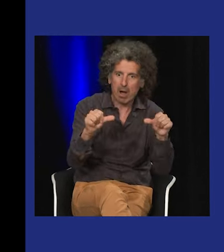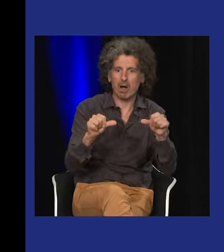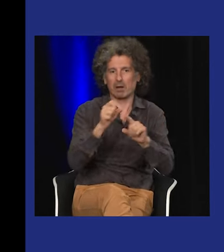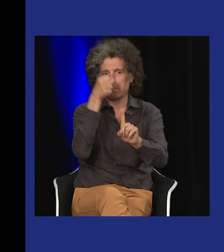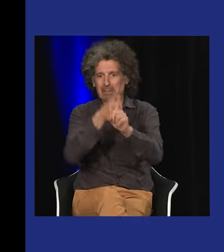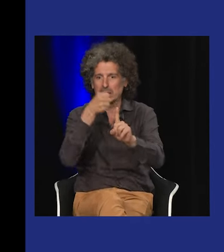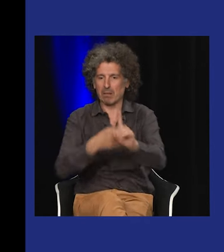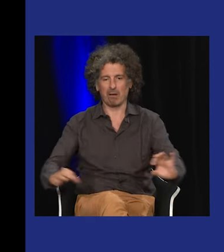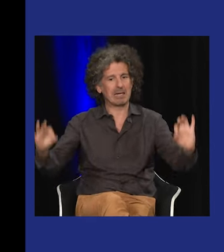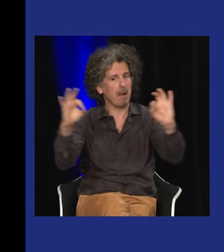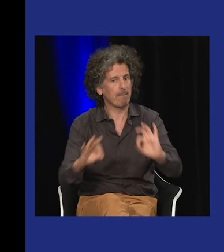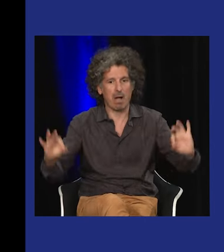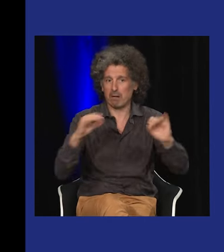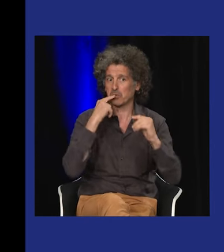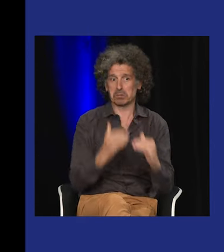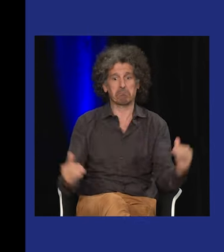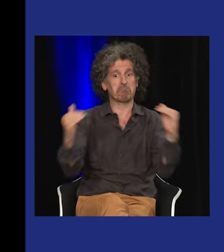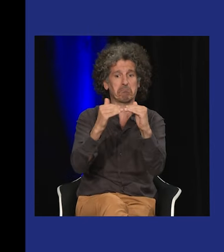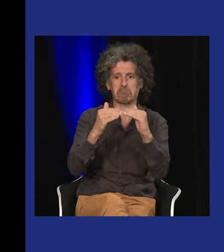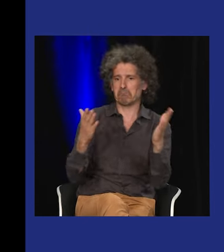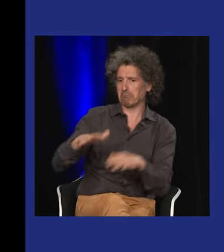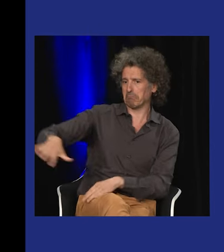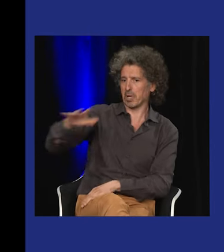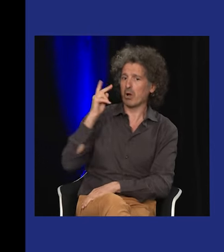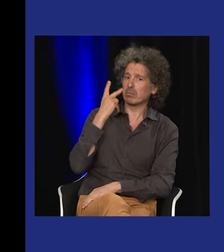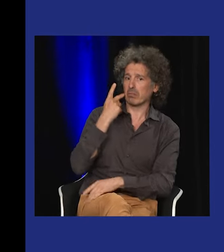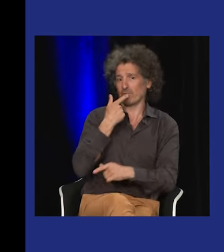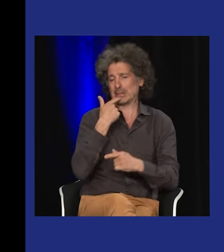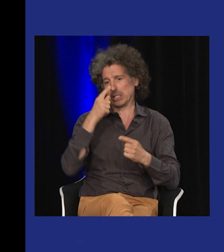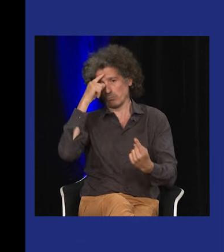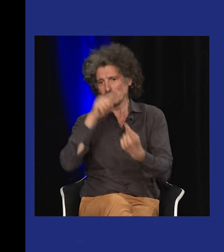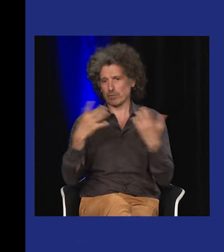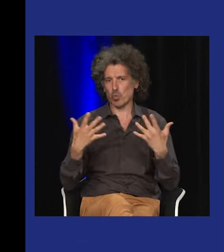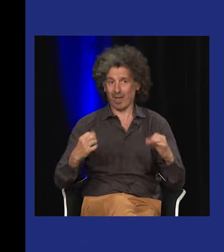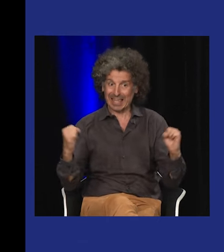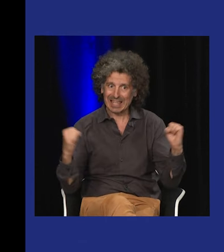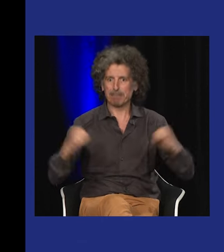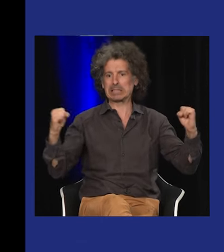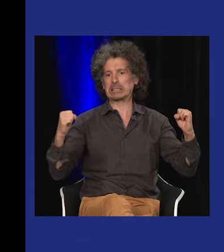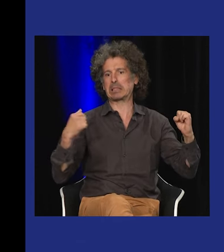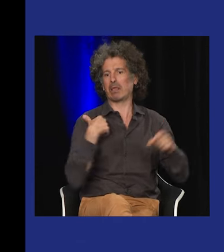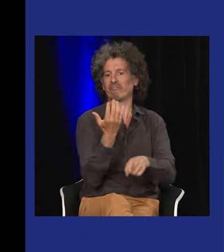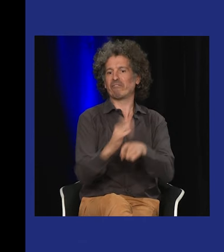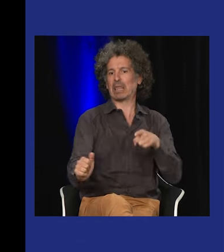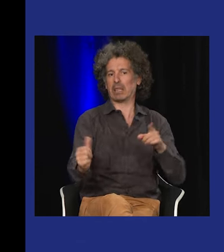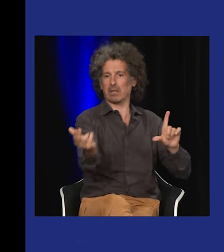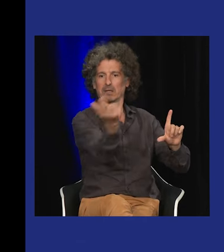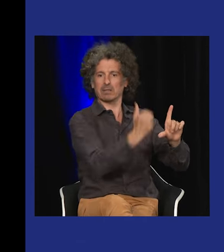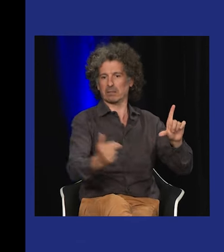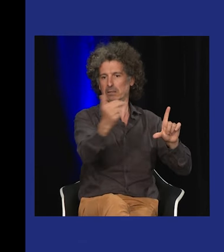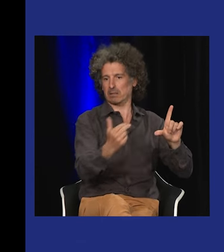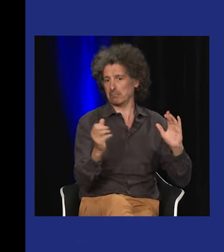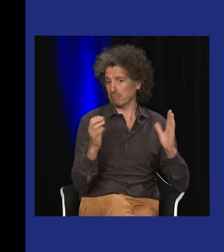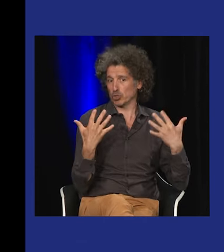Mais si on fait quelque chose, il n pas forcément un acte militant. C'est, à égalité avec les